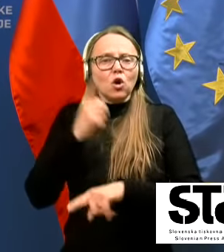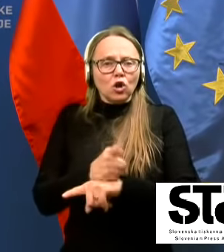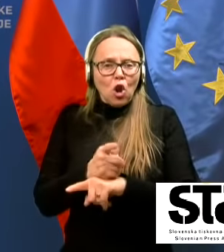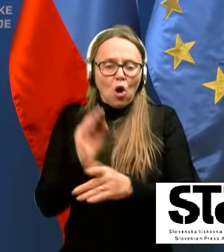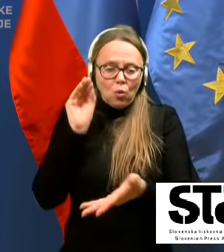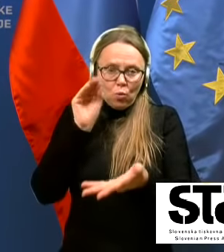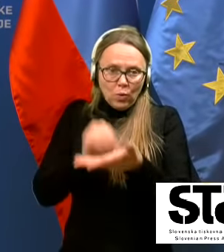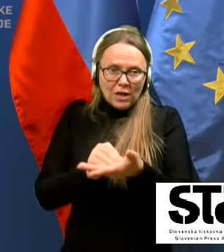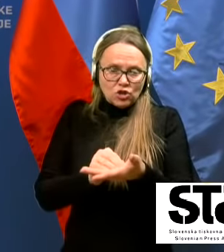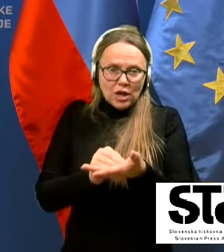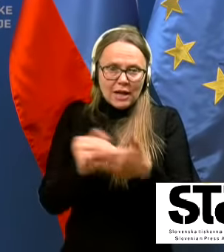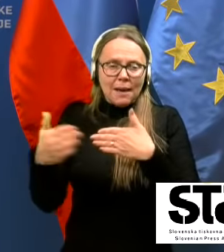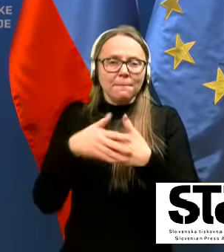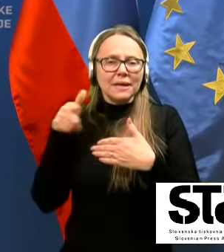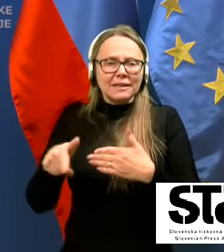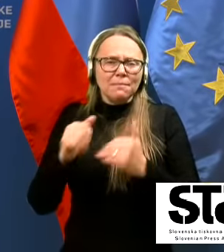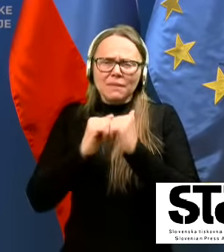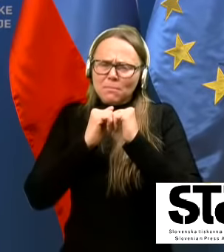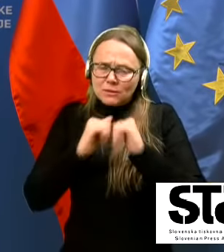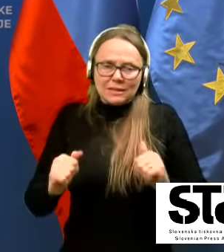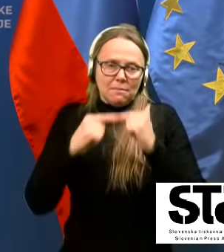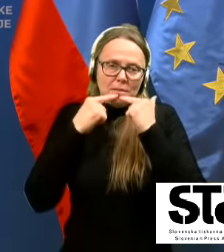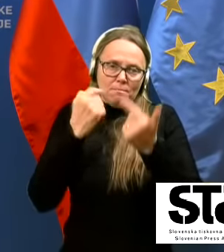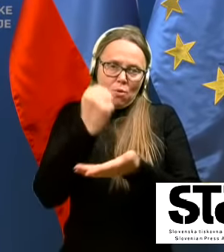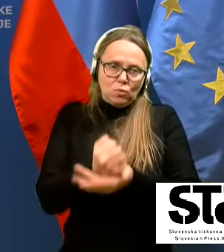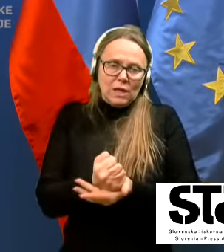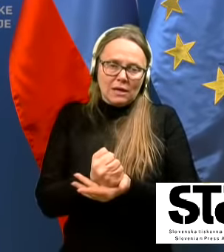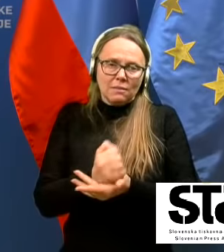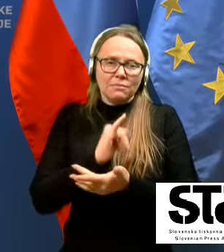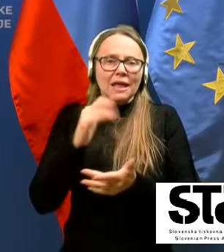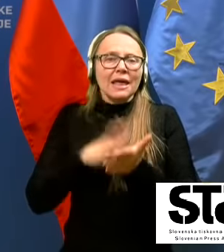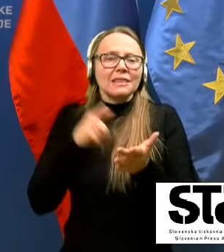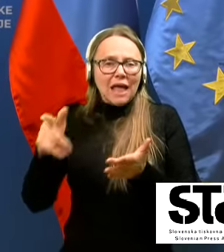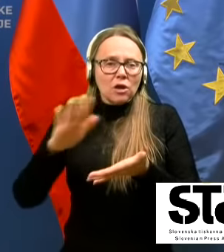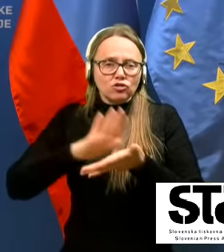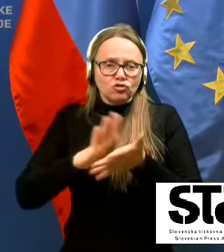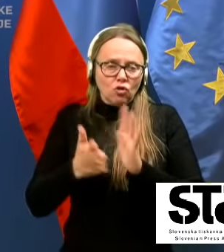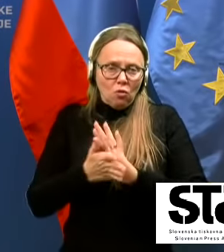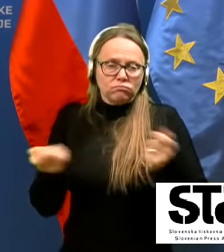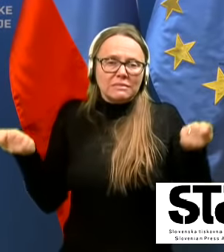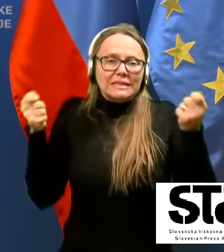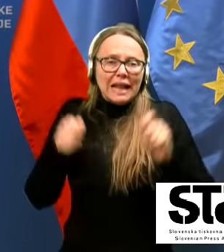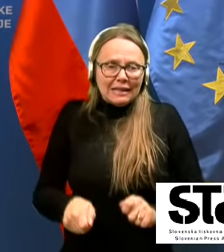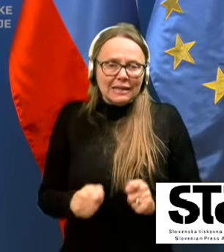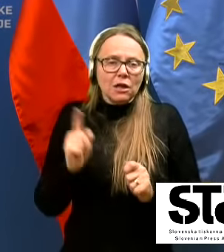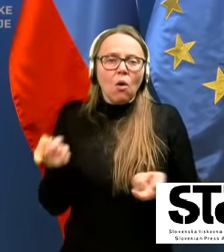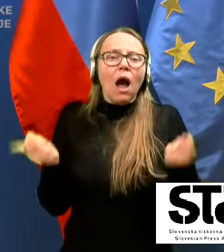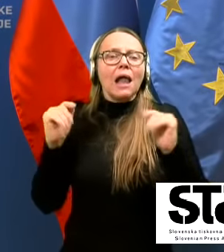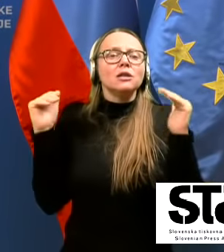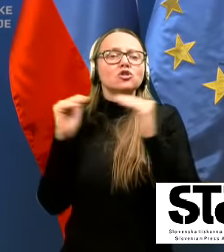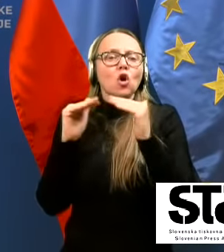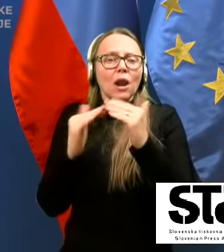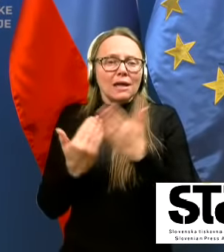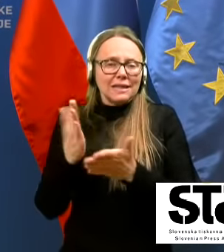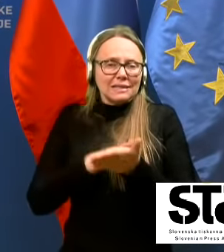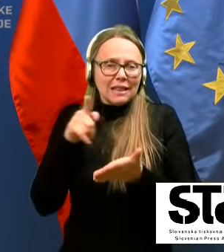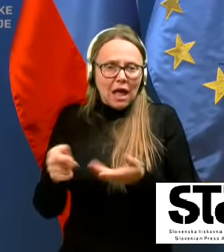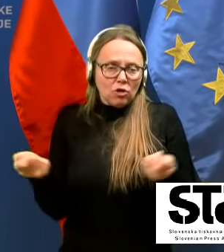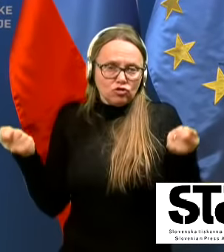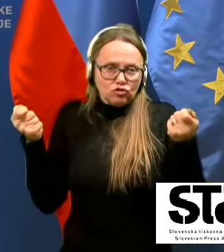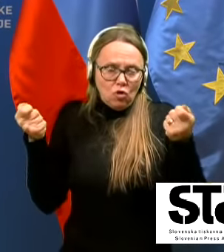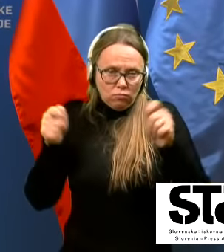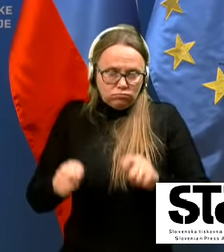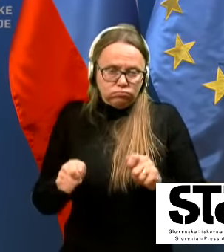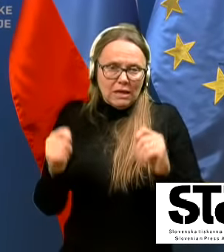unešena, pričemer nekaj izredno podarim, da je tako sklenitev ali pa soglasje za tako sklenitev, da je